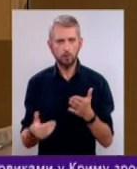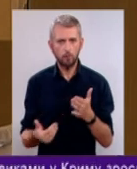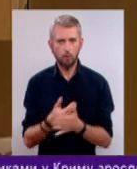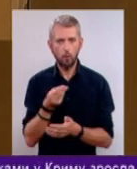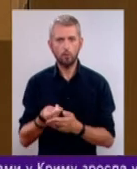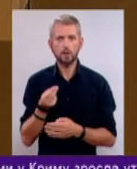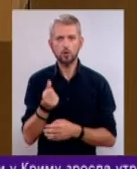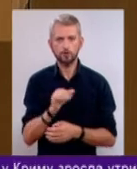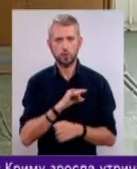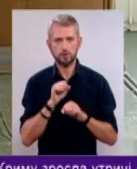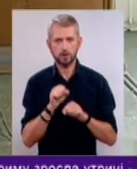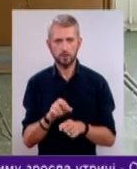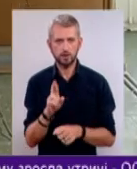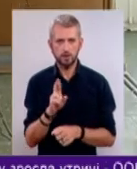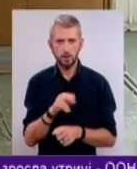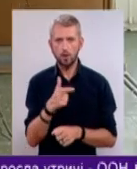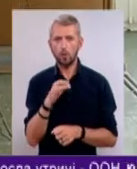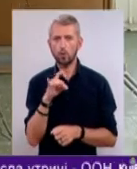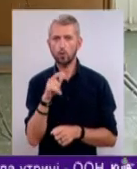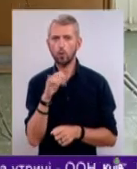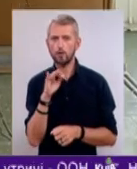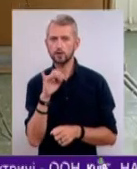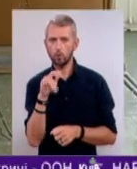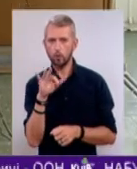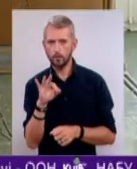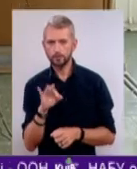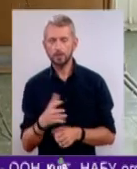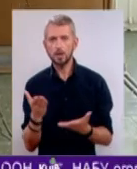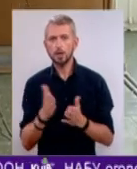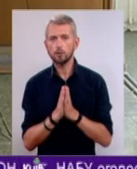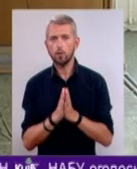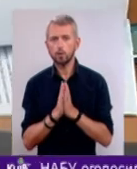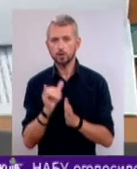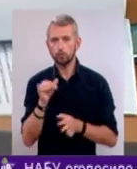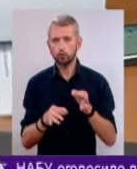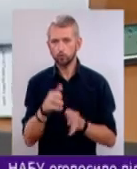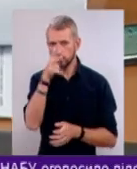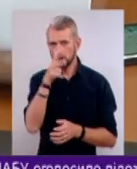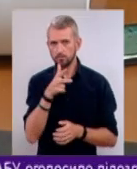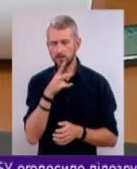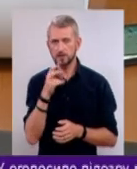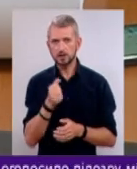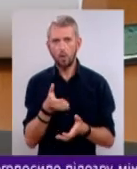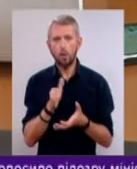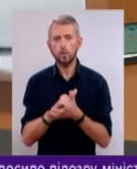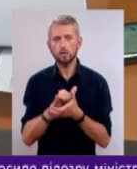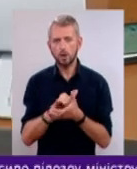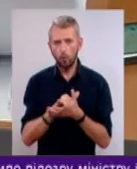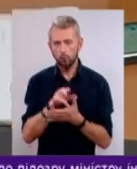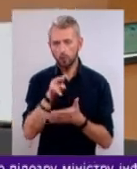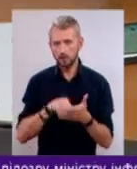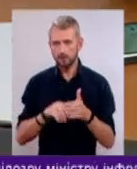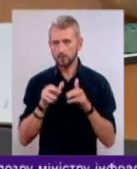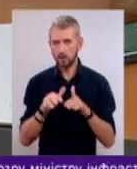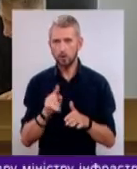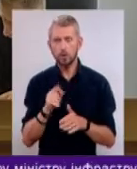оплачуваного захисника Януковича Олександра Гуруховського, який попросив у суду три місяці на узнайомлення зі справою,